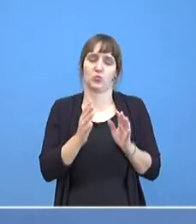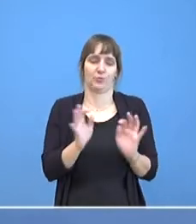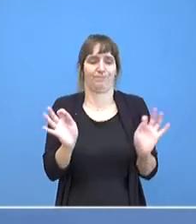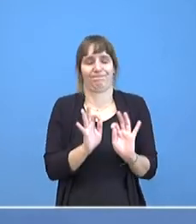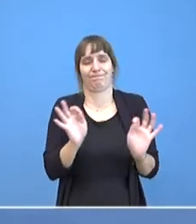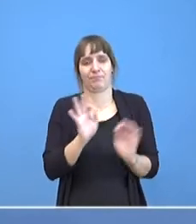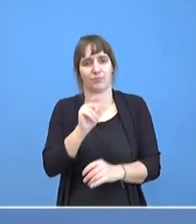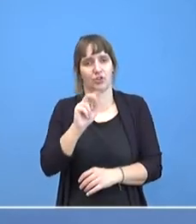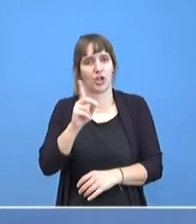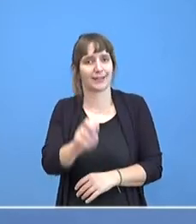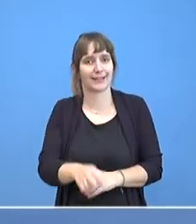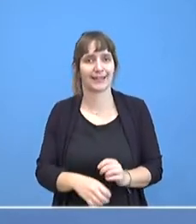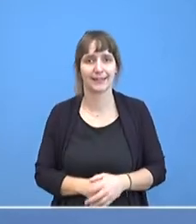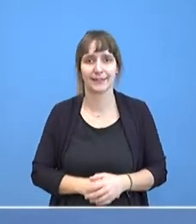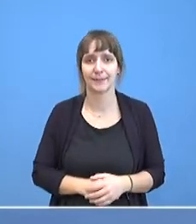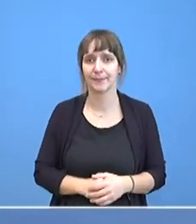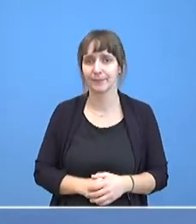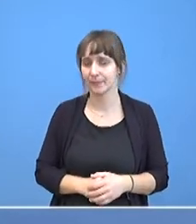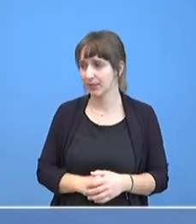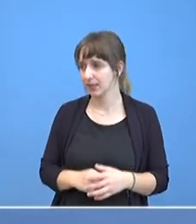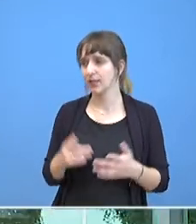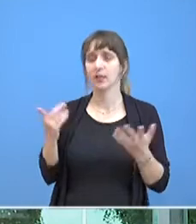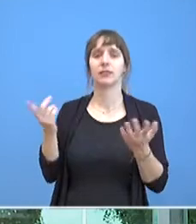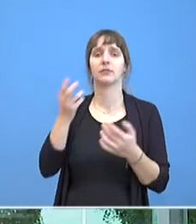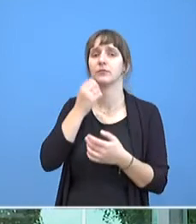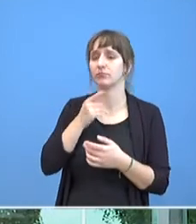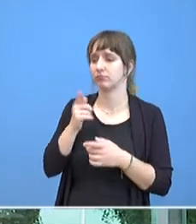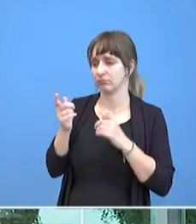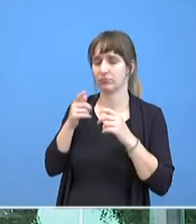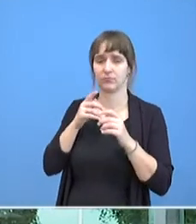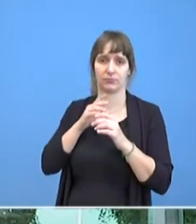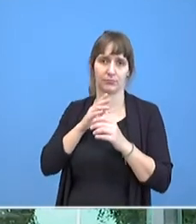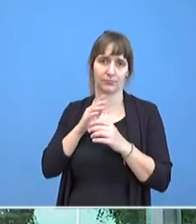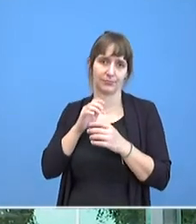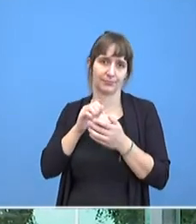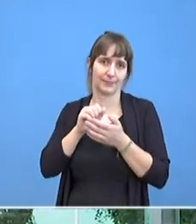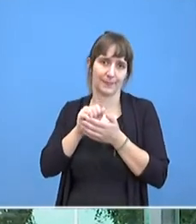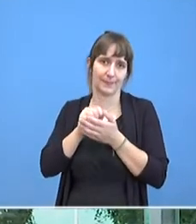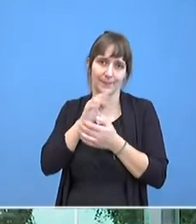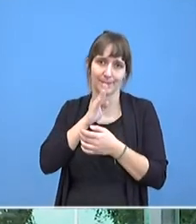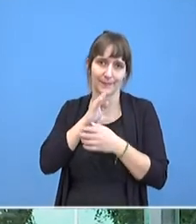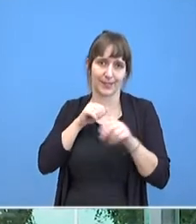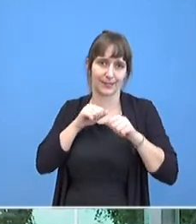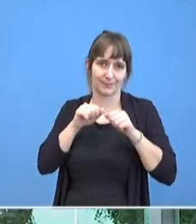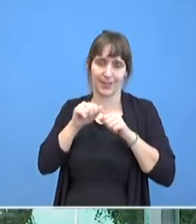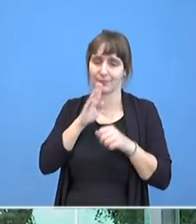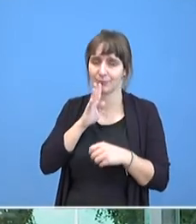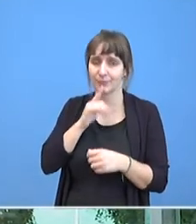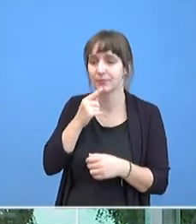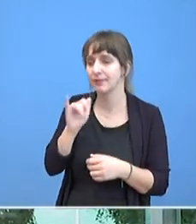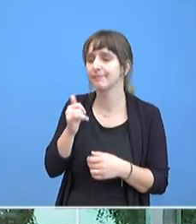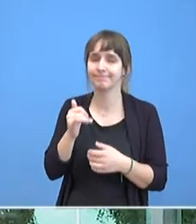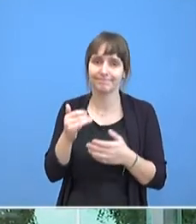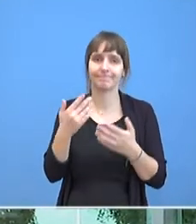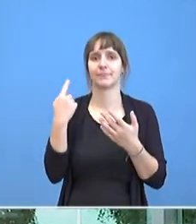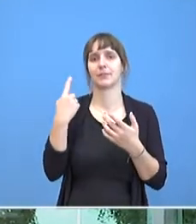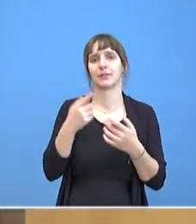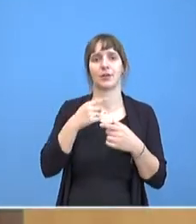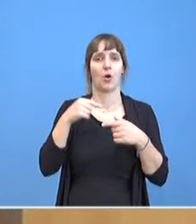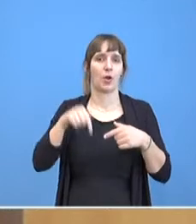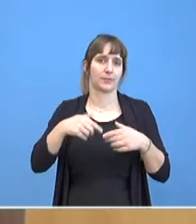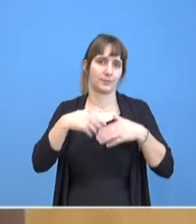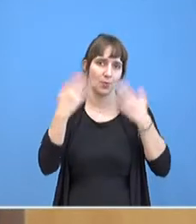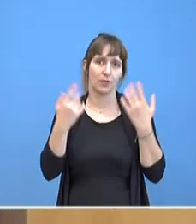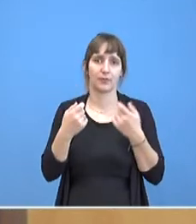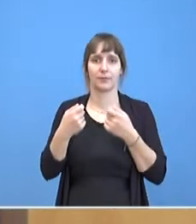Ja, wollte nur darauf hinweisen, dass die Bundesjustizministerin sich ja heute früh zu ihrer Bewertung der Tat auch geäußert hat. Ganz ähnlich wie Herr Seibert es nun für die gesamte